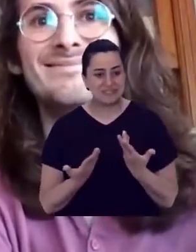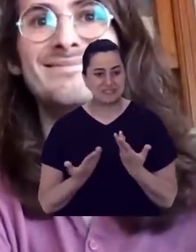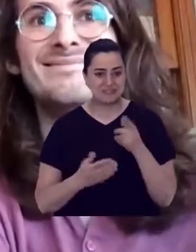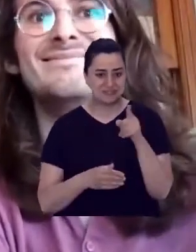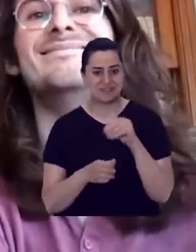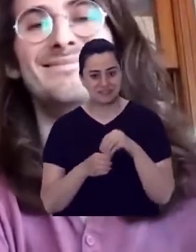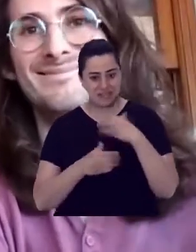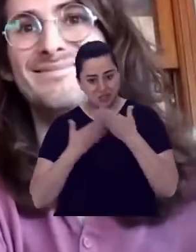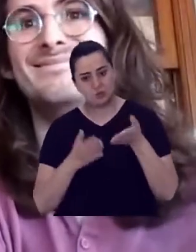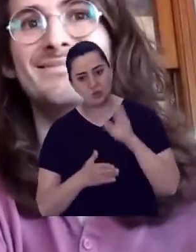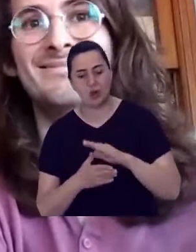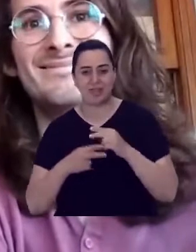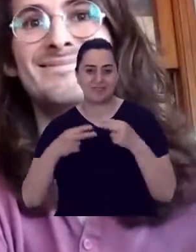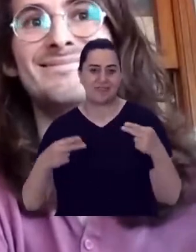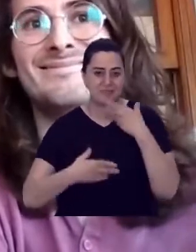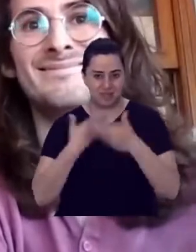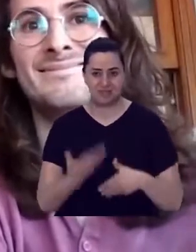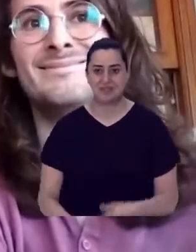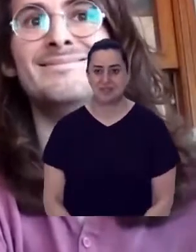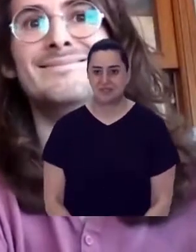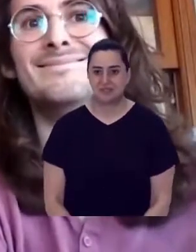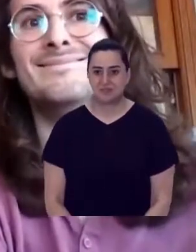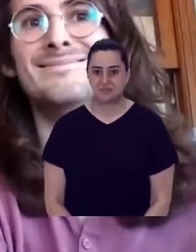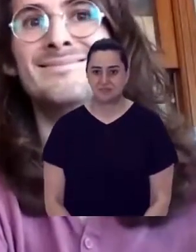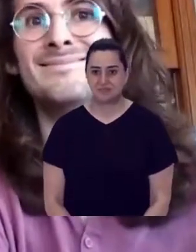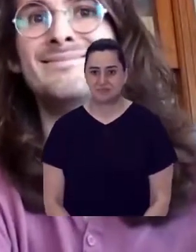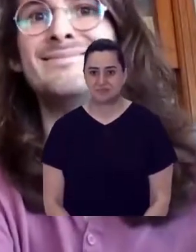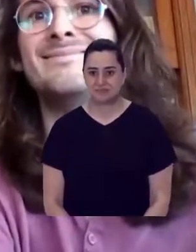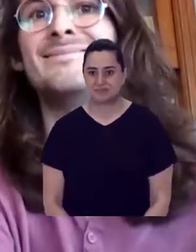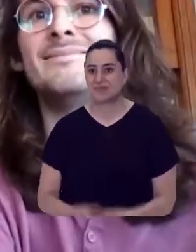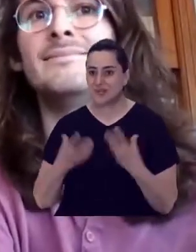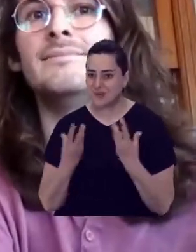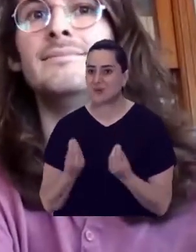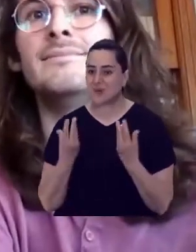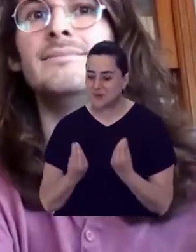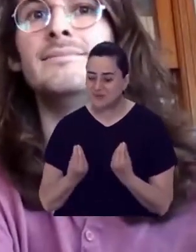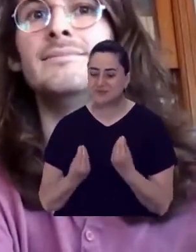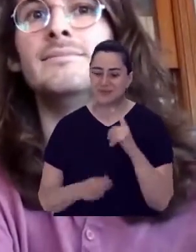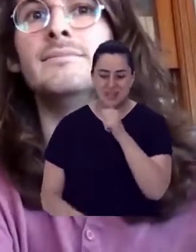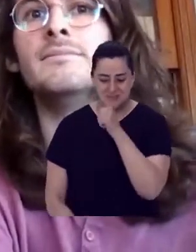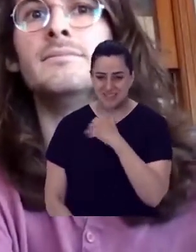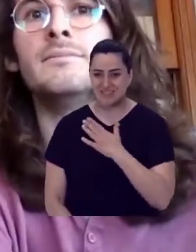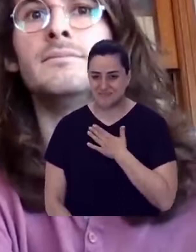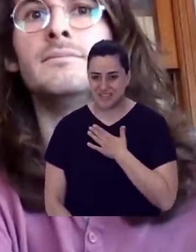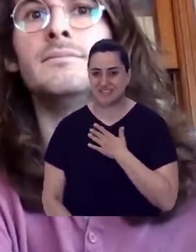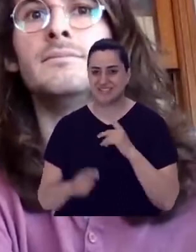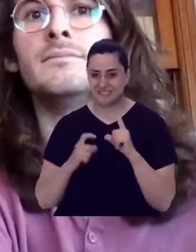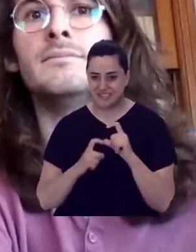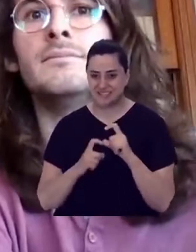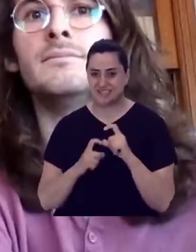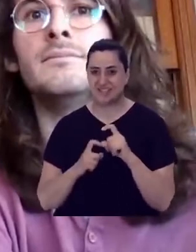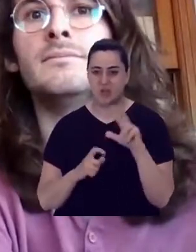Kendi hikayenizi sonra anlatır mısınız Cahit Sen? Tabii ki Cüneyt Bey. Ben Serim,